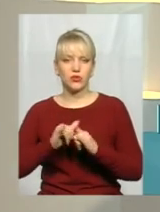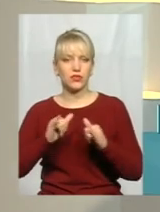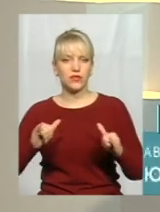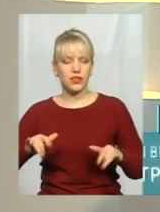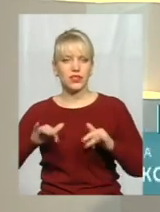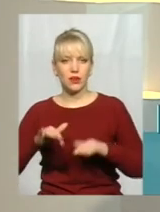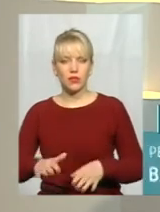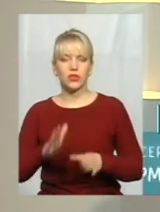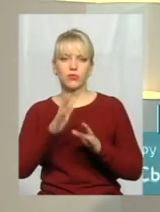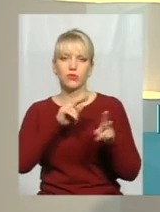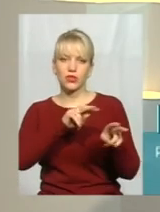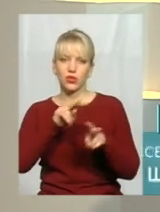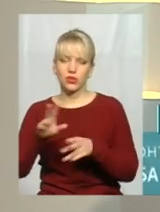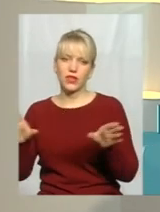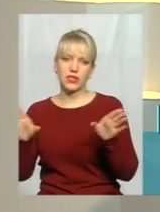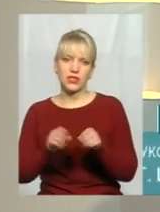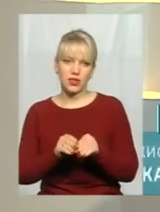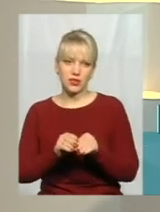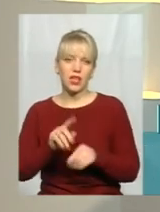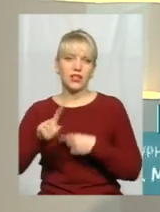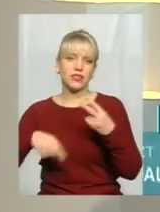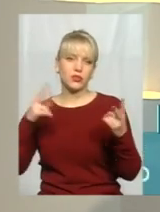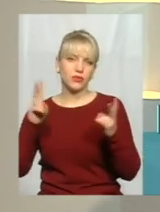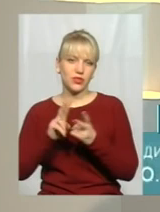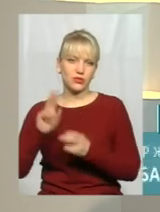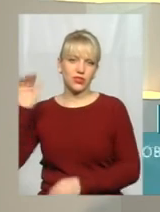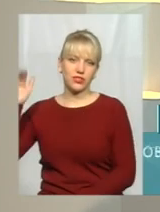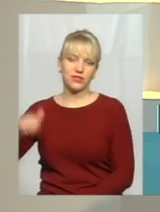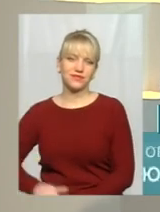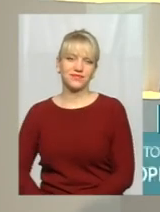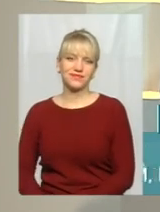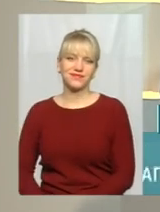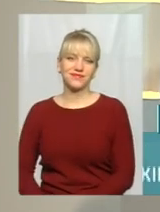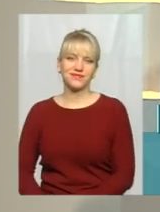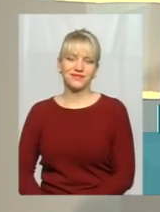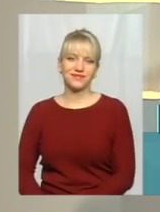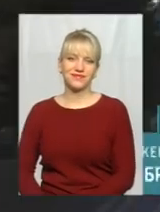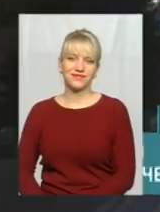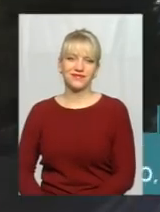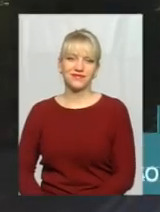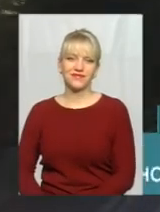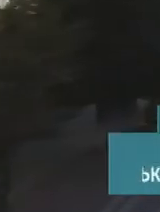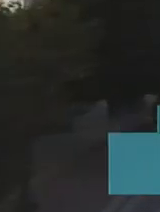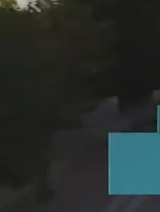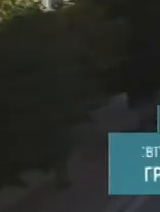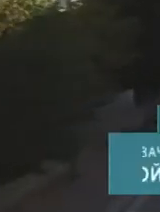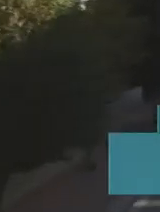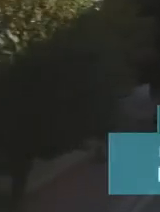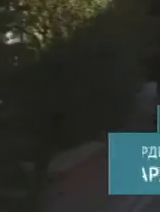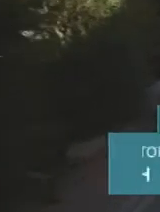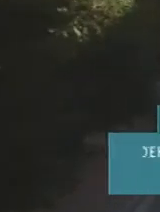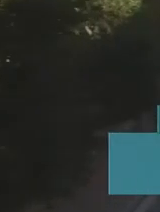події, будемо слідкувати разом. Отож, зустрінемося вже незабаром. До наступних зустрічей на сьогодні все. Дякую